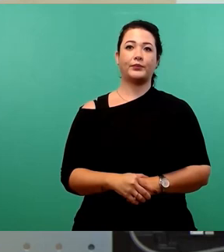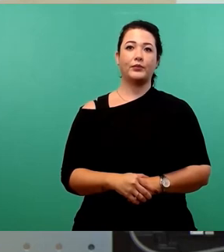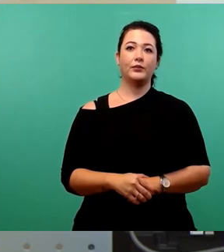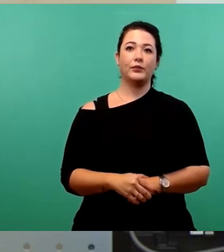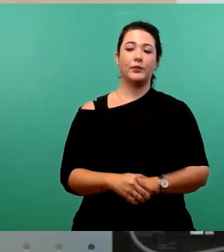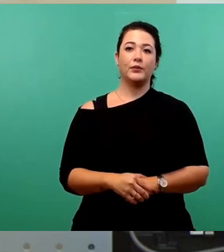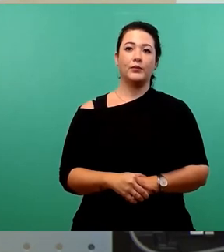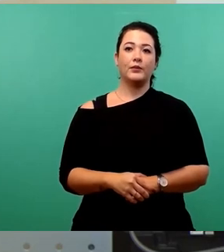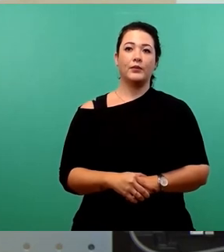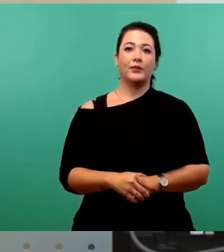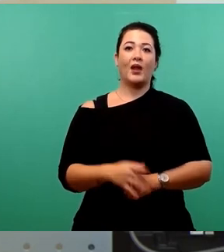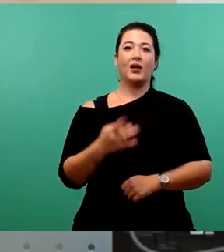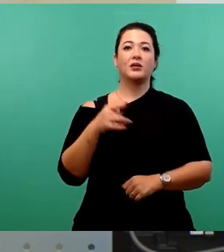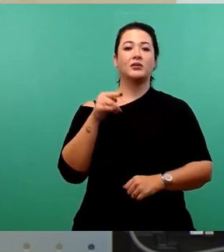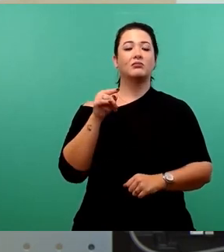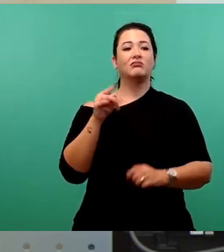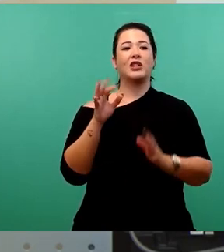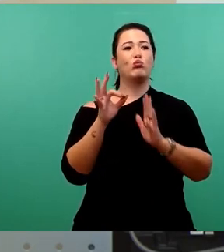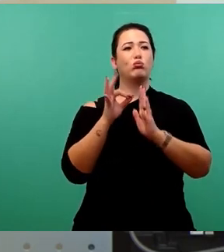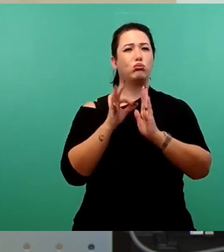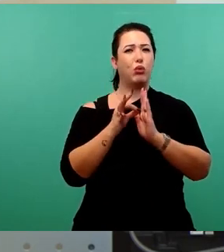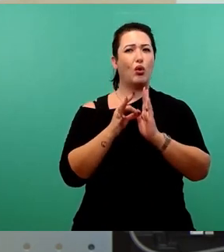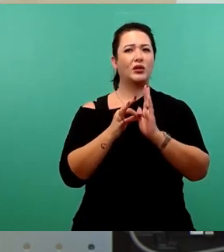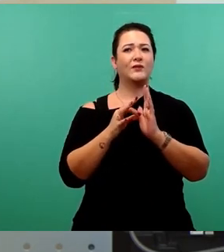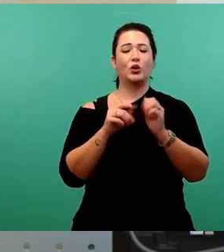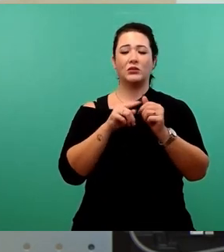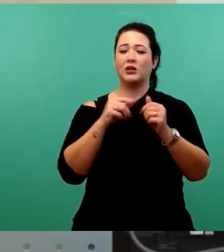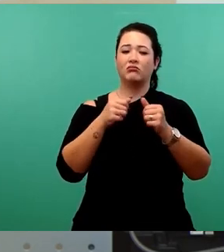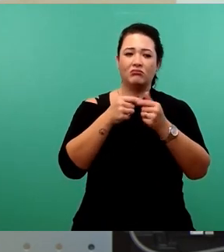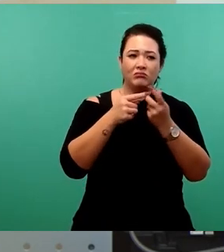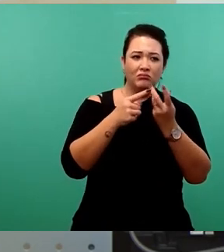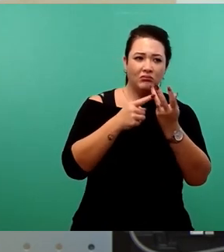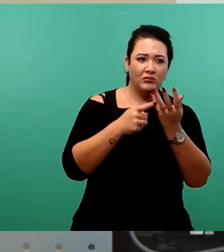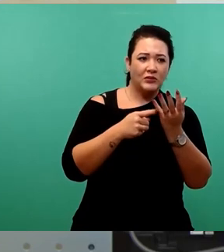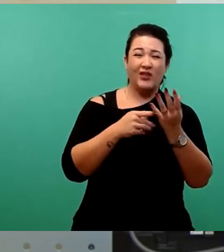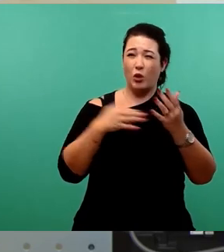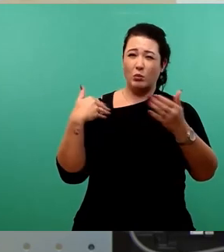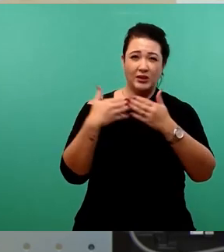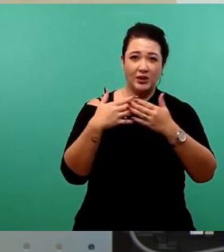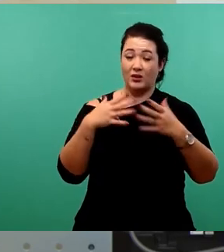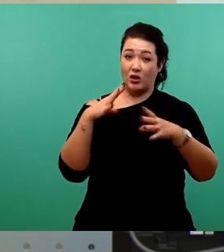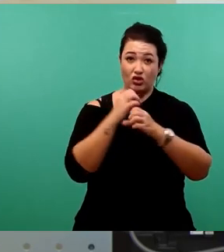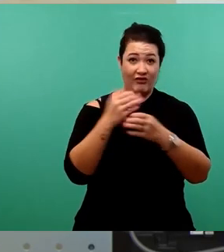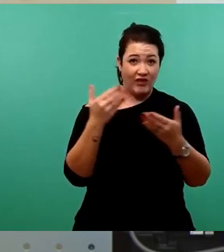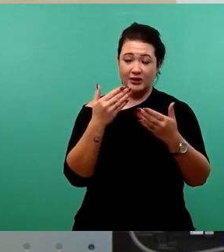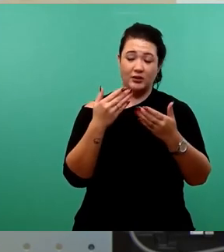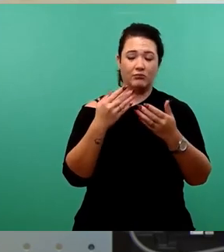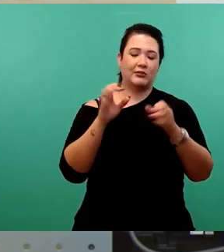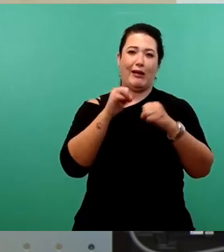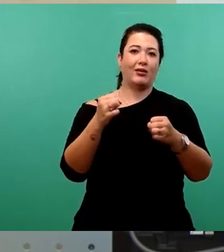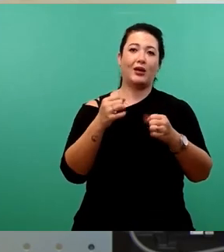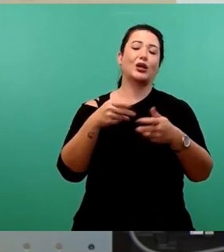Ich will an dieser Stelle gar nicht alles aufzählen, was erreicht wurde, denn es würde zu kurz greifen und es wäre auch eine